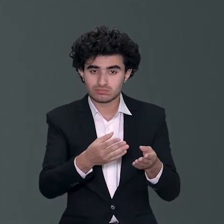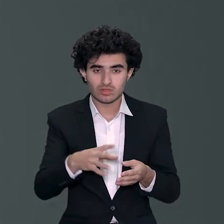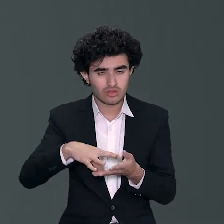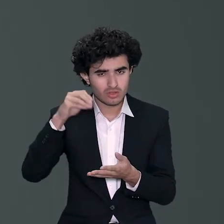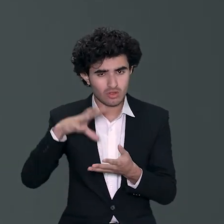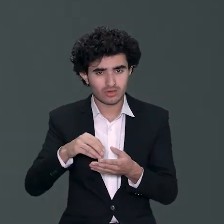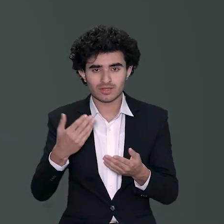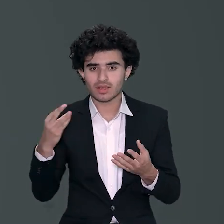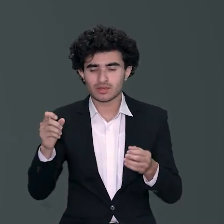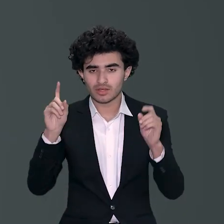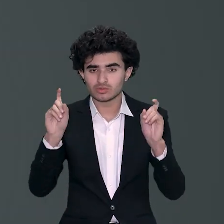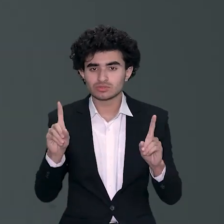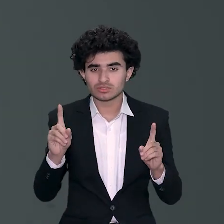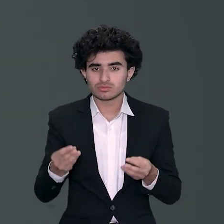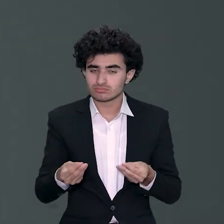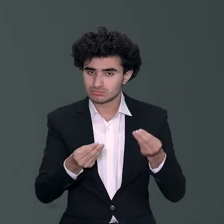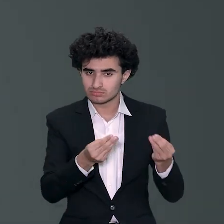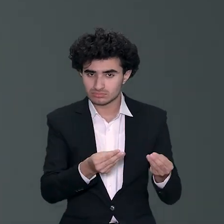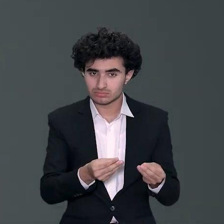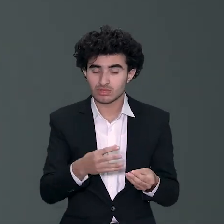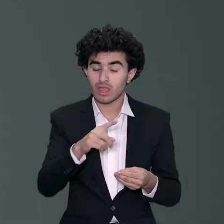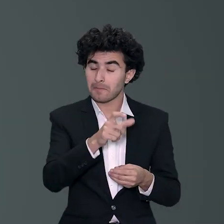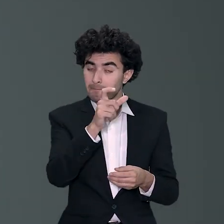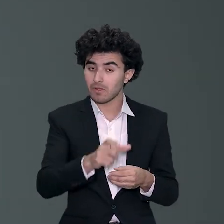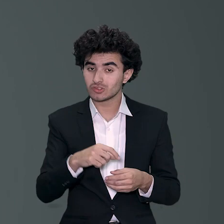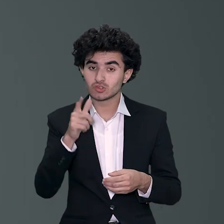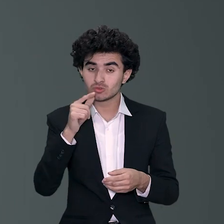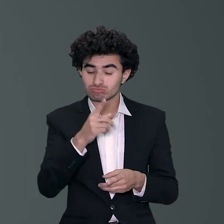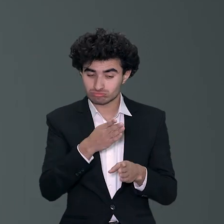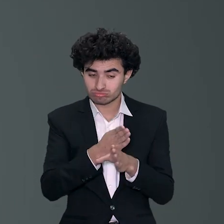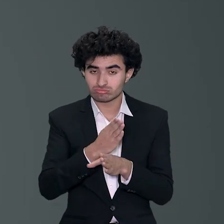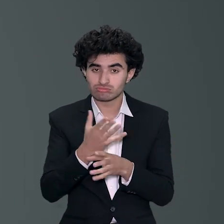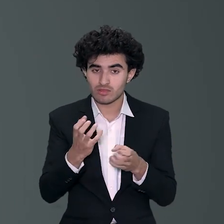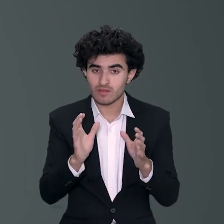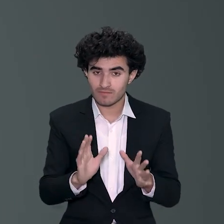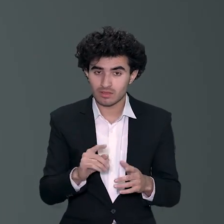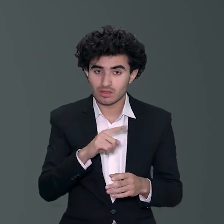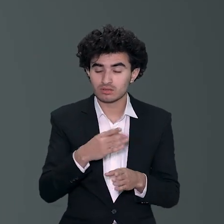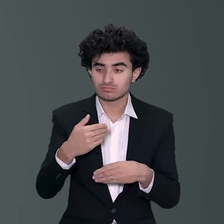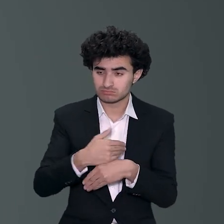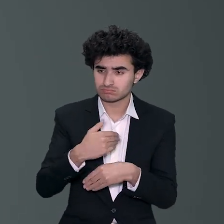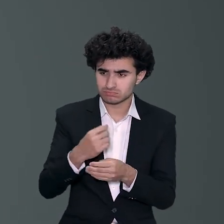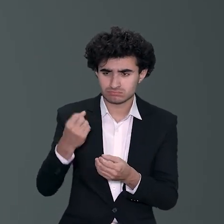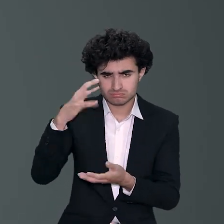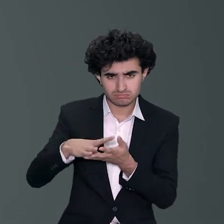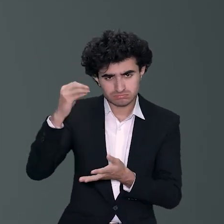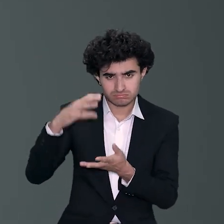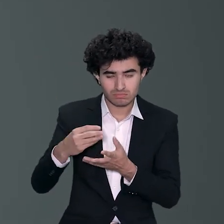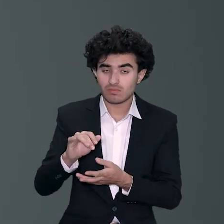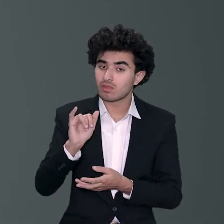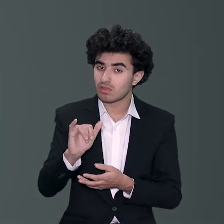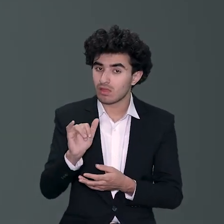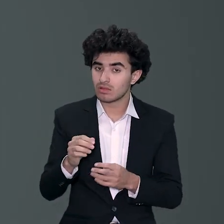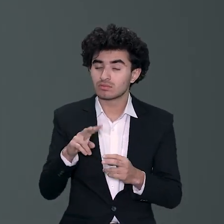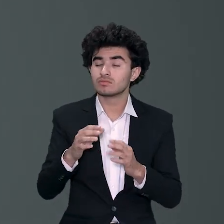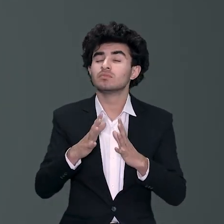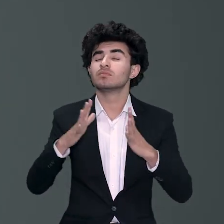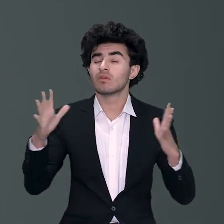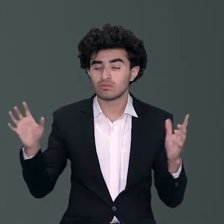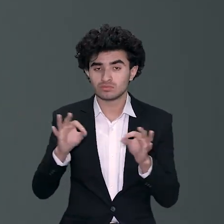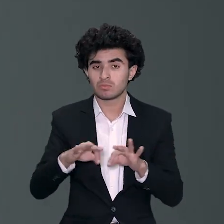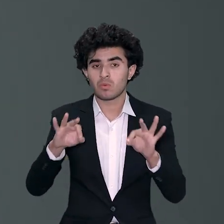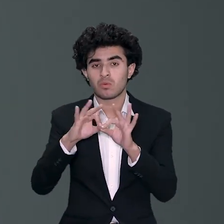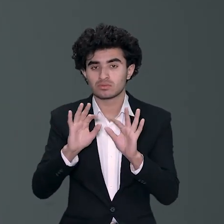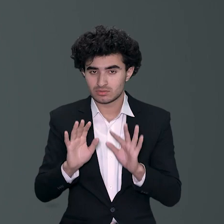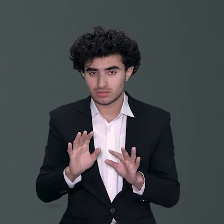students کو education کے اندر اس طرح ان کا interest پیدا کریں کہ انہیں یہ لگے کہ یہ جو بندہ مجھے پڑھا رہا ہے یہ